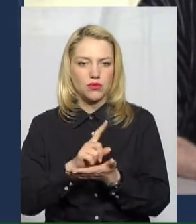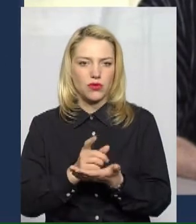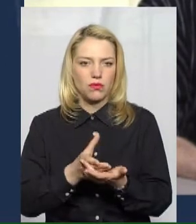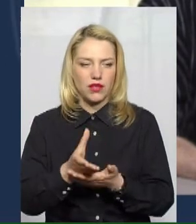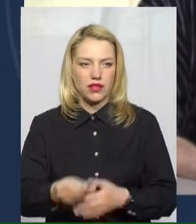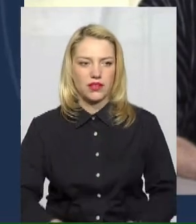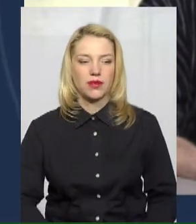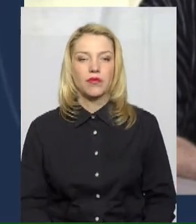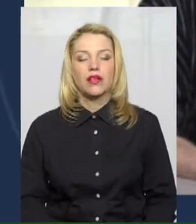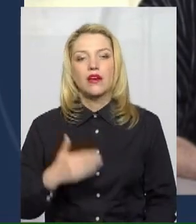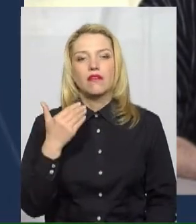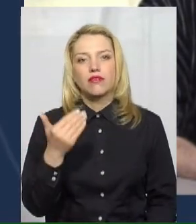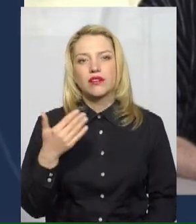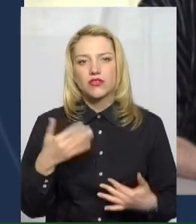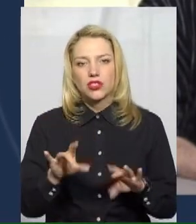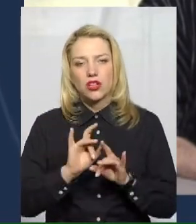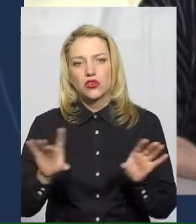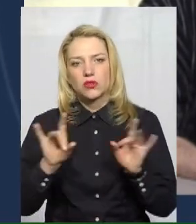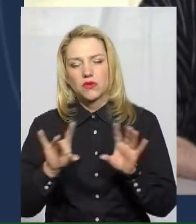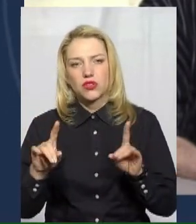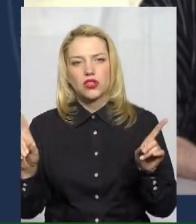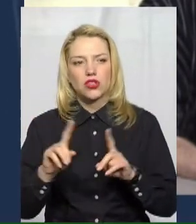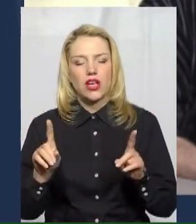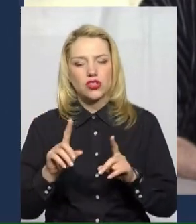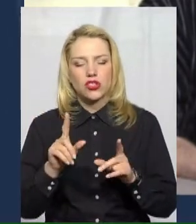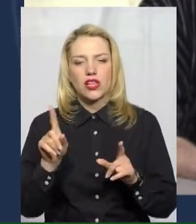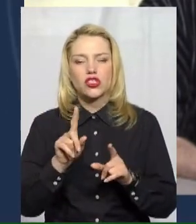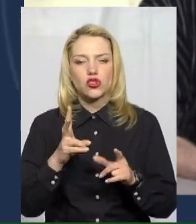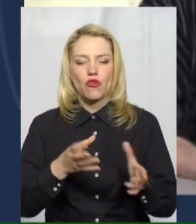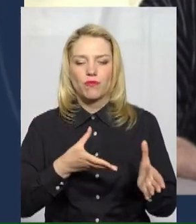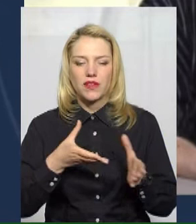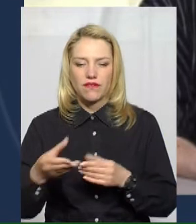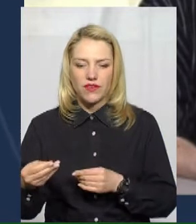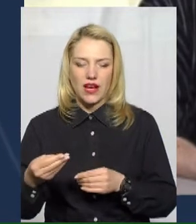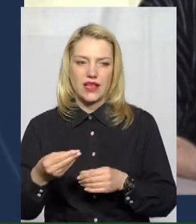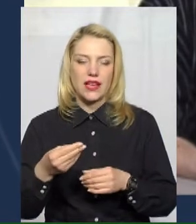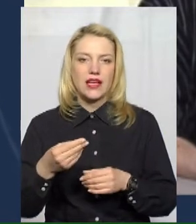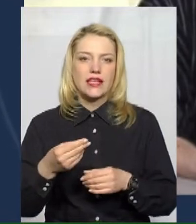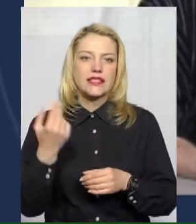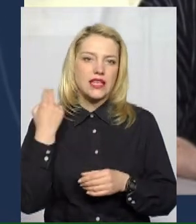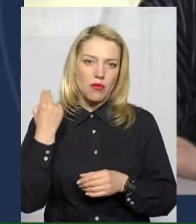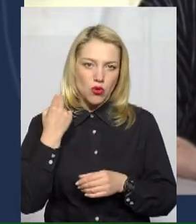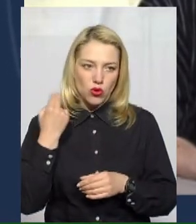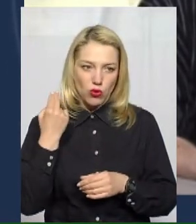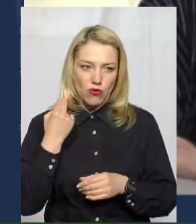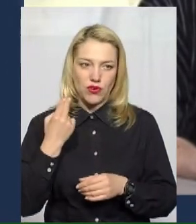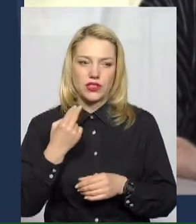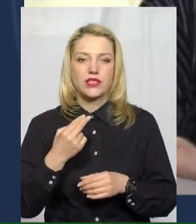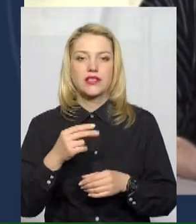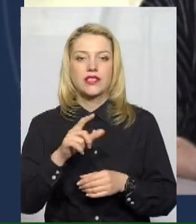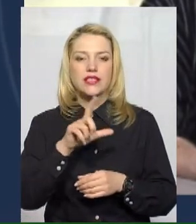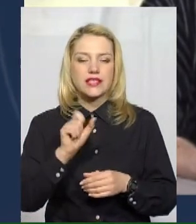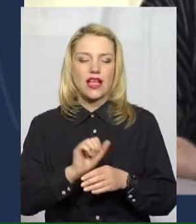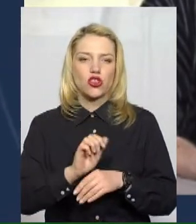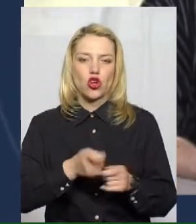позначається збільшення заборгованості споживачів за доставку газу. Назвіть, будь ласка, Ви сказали,